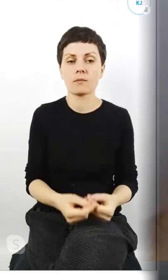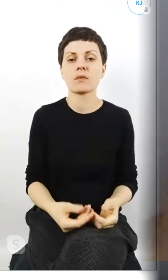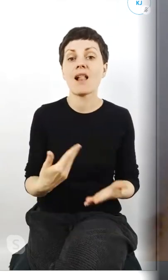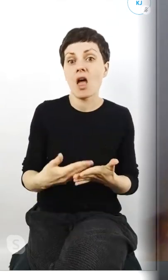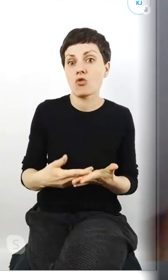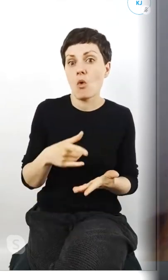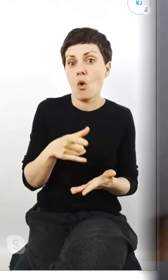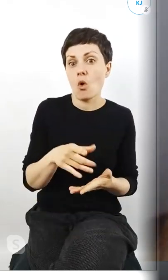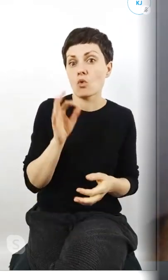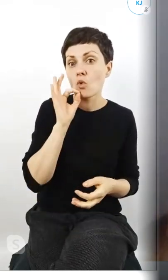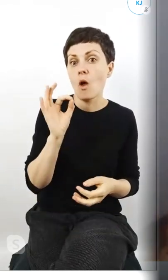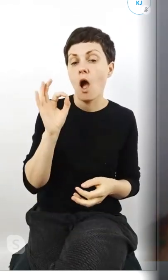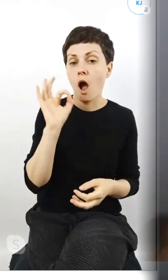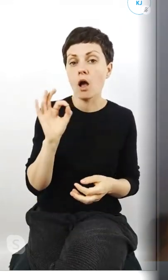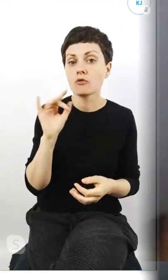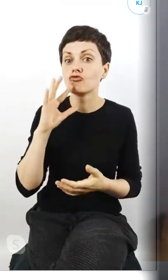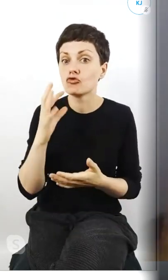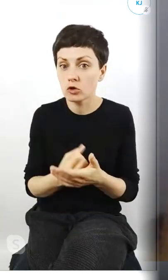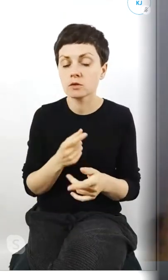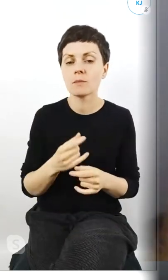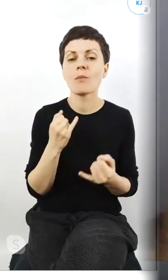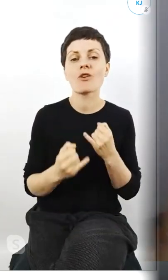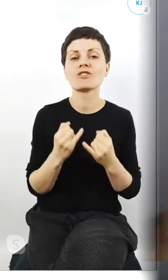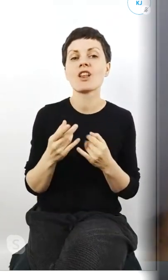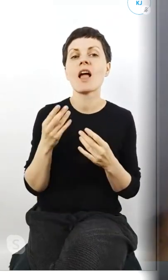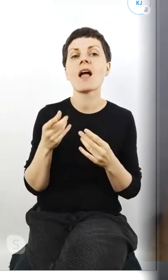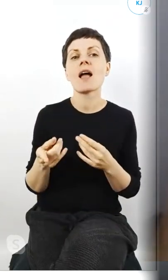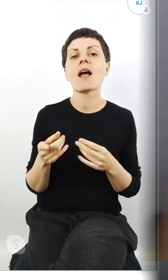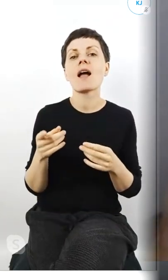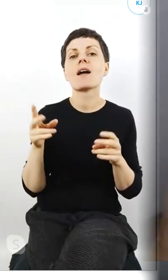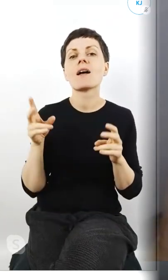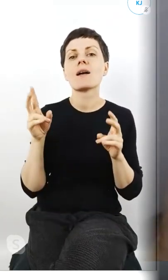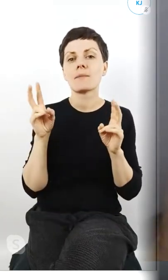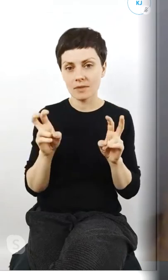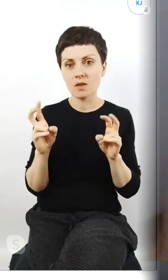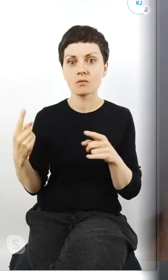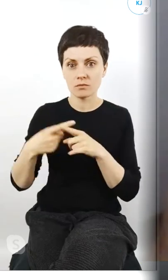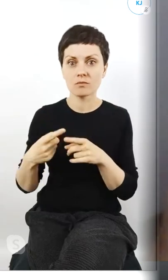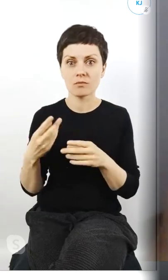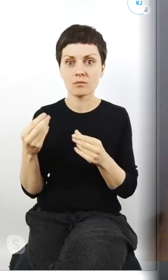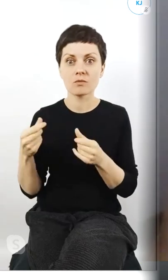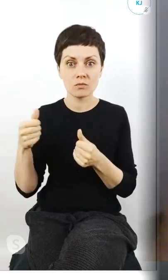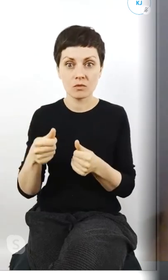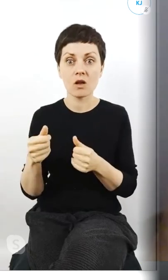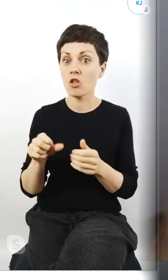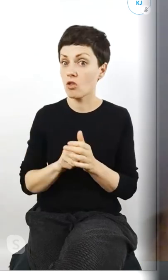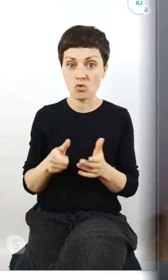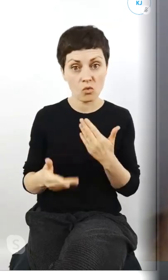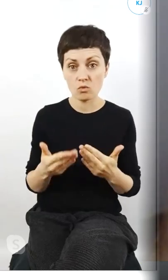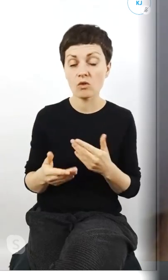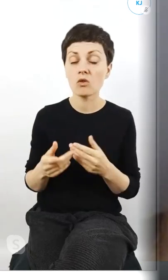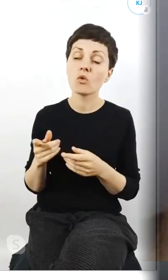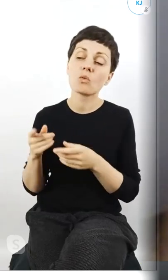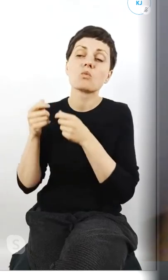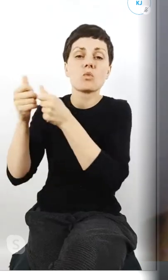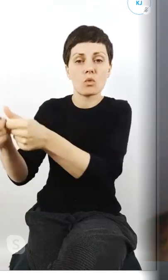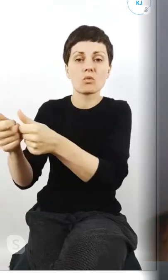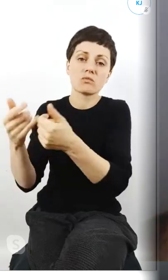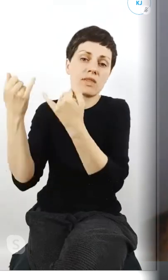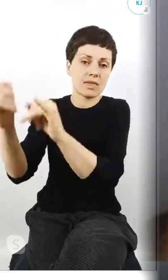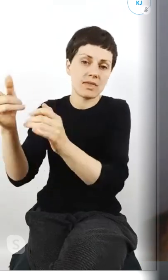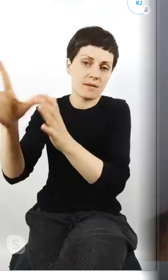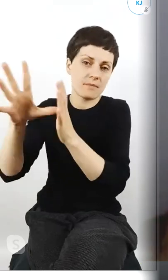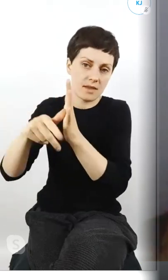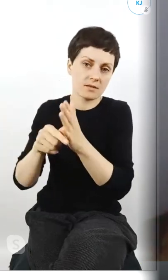skorzystali bo faktycznie jeżeli te pieniądze nie pójdą ten tytuł pieniądz razem z tym idący nie pójdą do Lublina to pójdą do innych